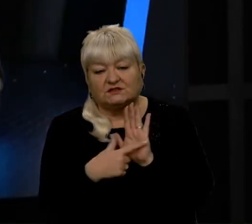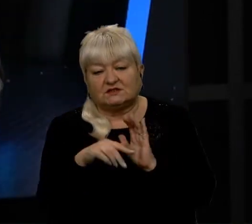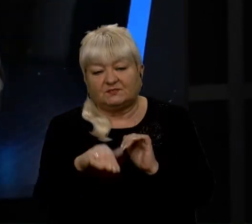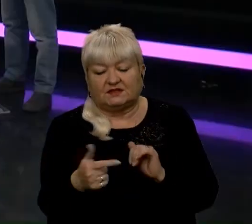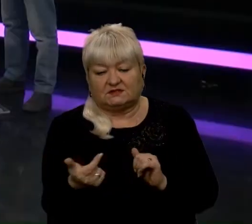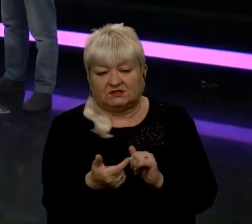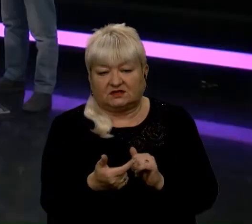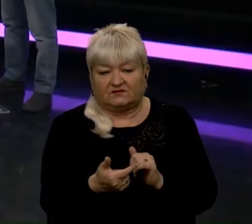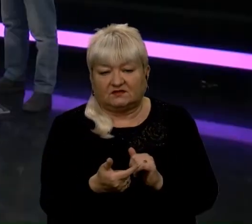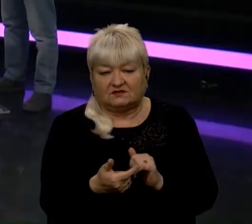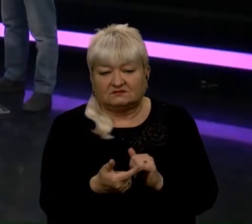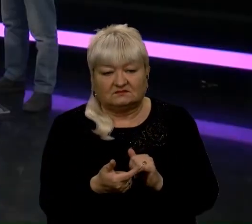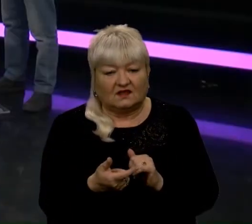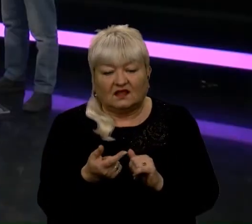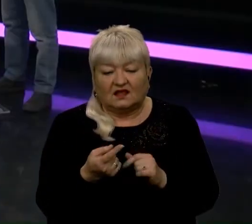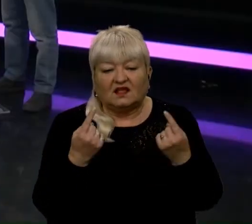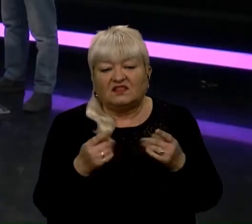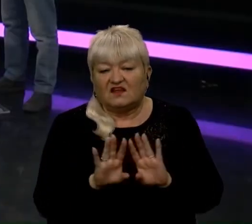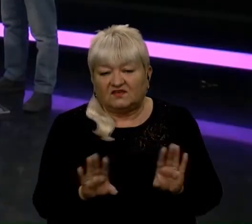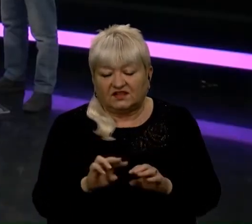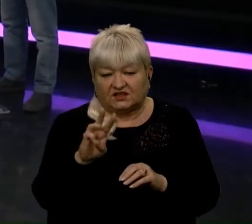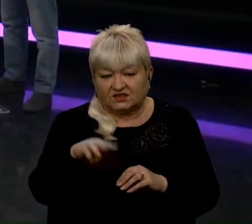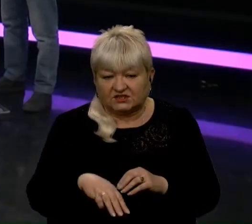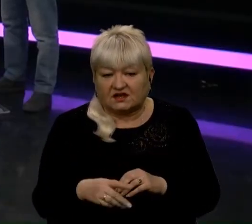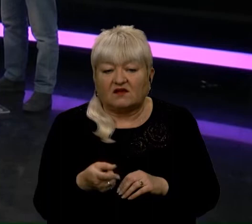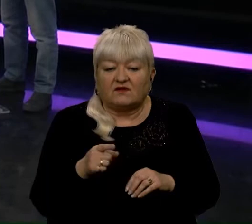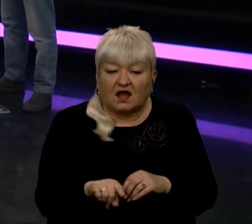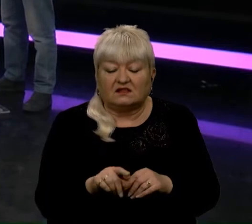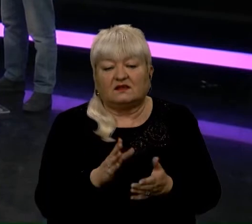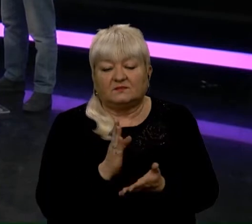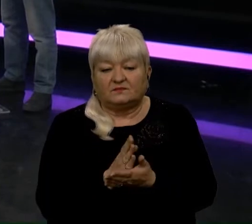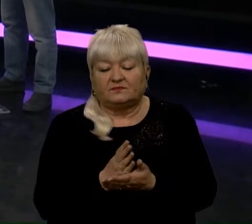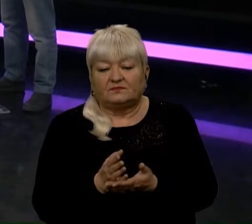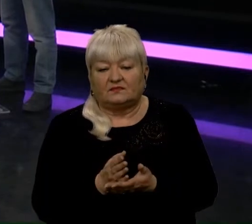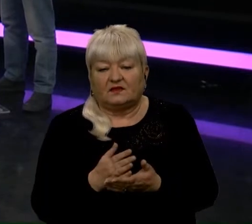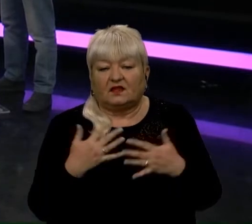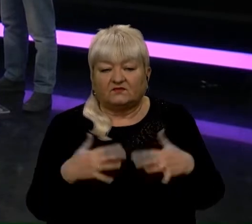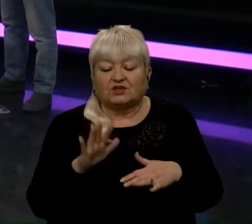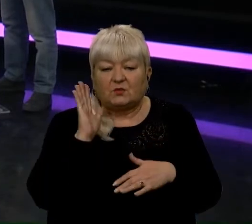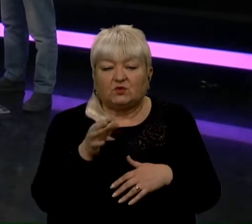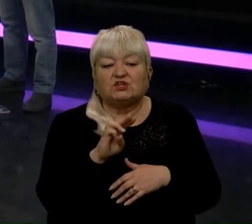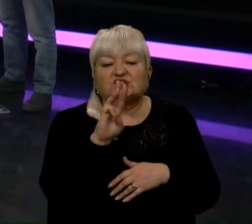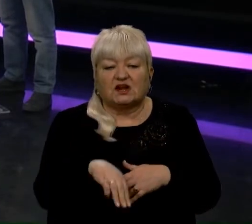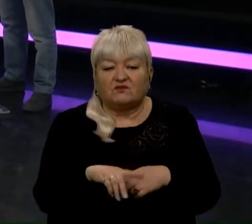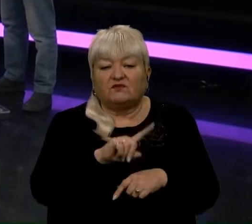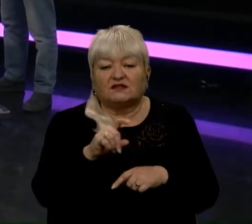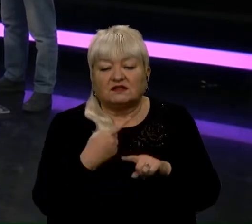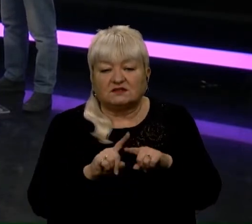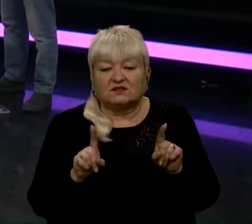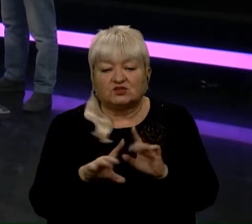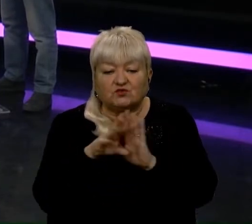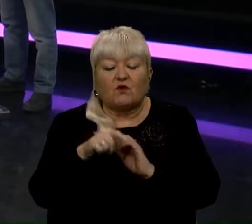гривень. Невеликий є штраф для суб'єкта господарювання, але все ж вже буде штрафування за те, що в Україні